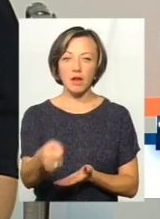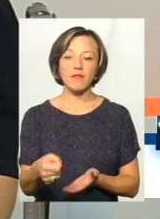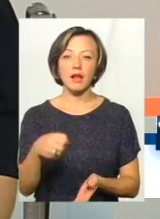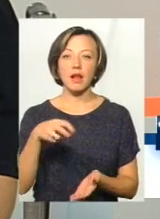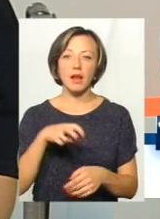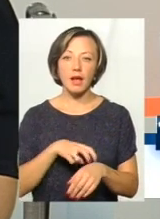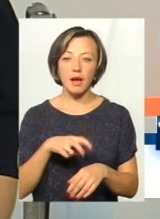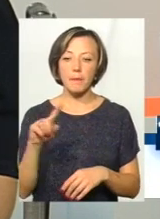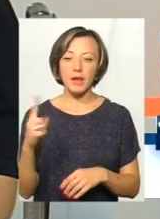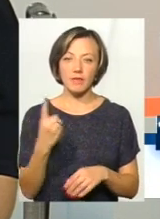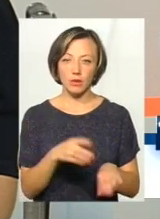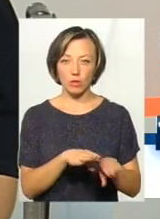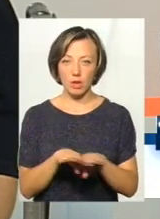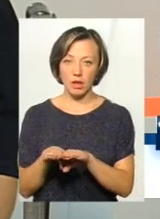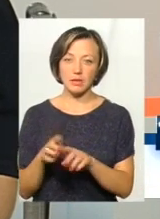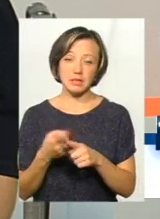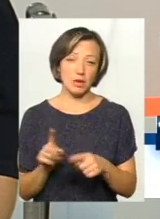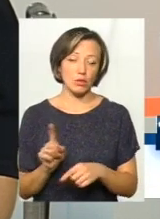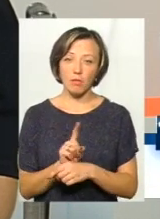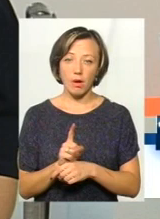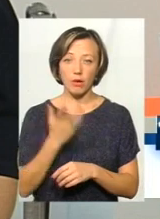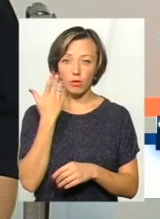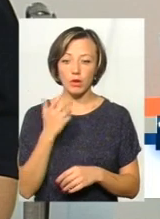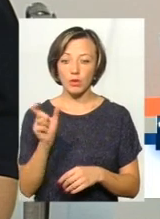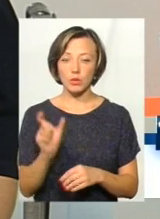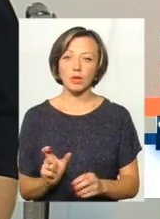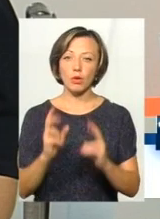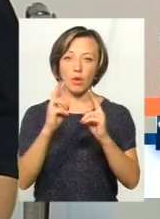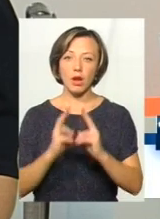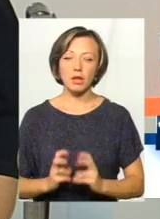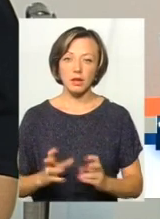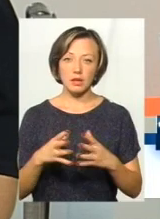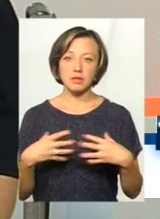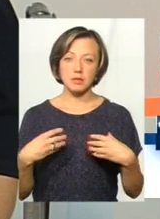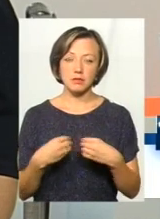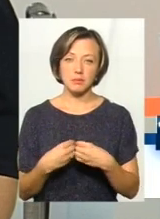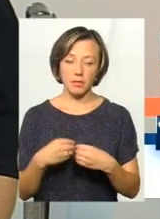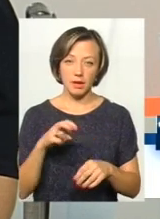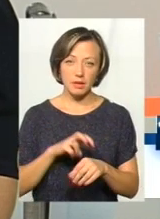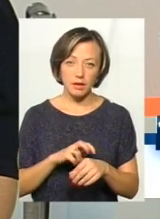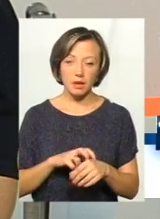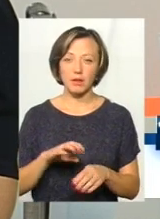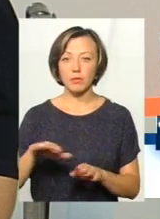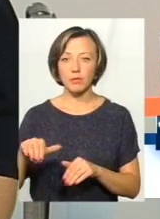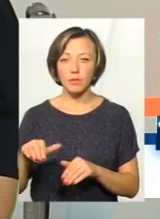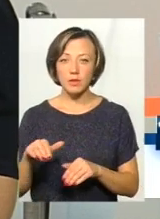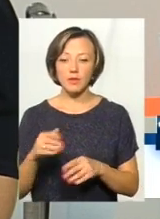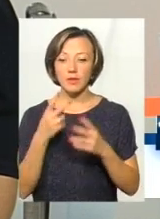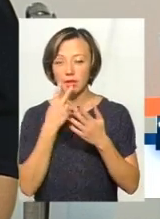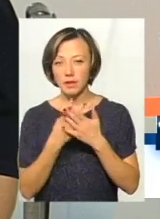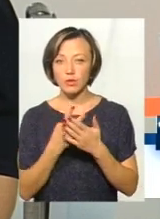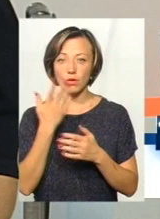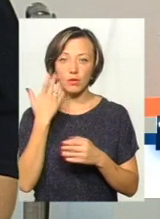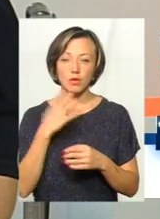первинної ланки. Це нормально, коли людина оглядає фахівець первинної ланки. Цей лікар дивиться,